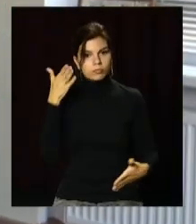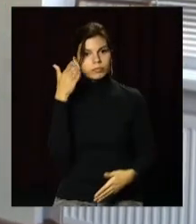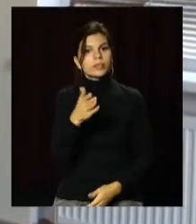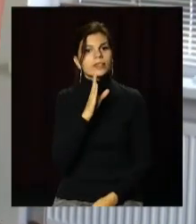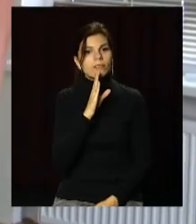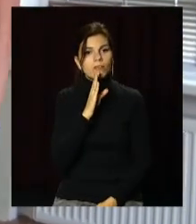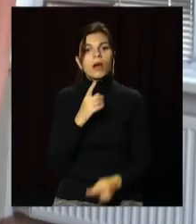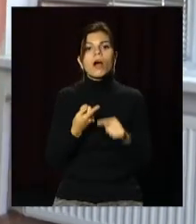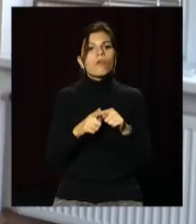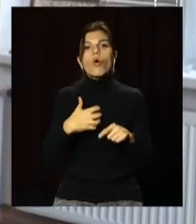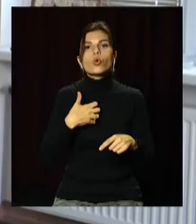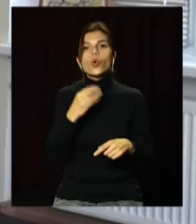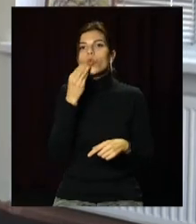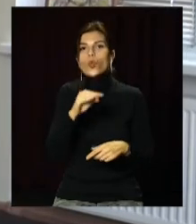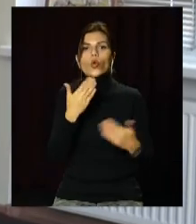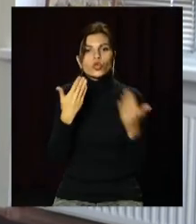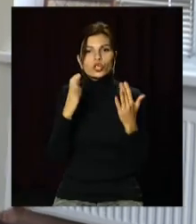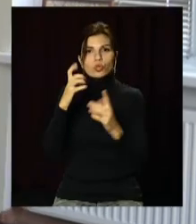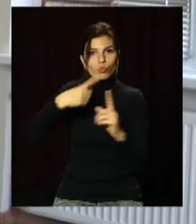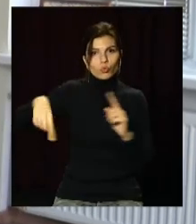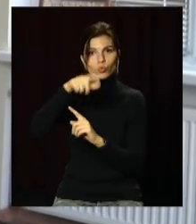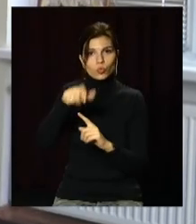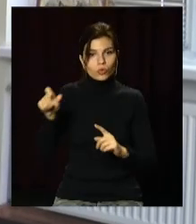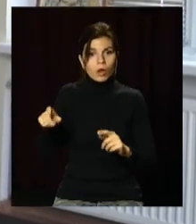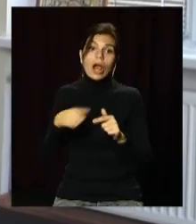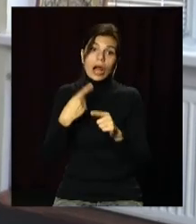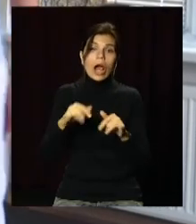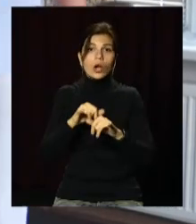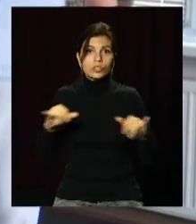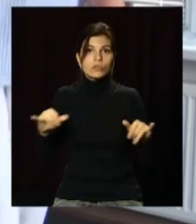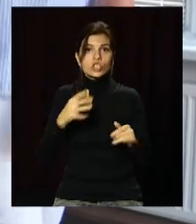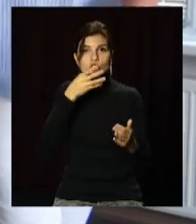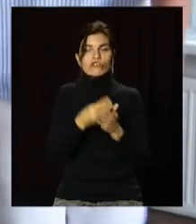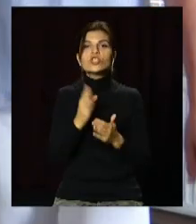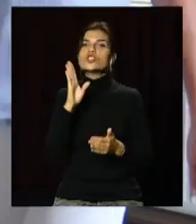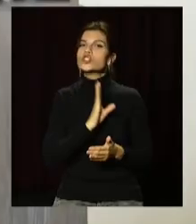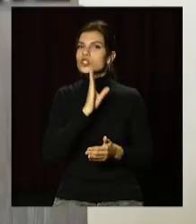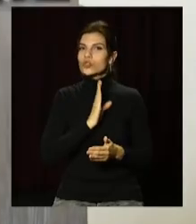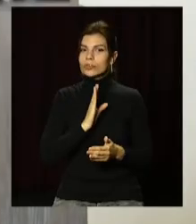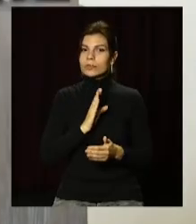такий спосіб вони прахнуть покращити взаємини з оточуючими або розвинути свою жіночність.